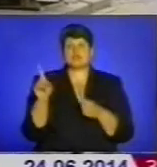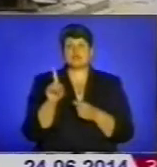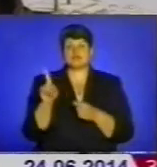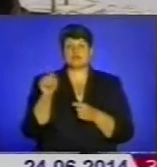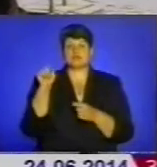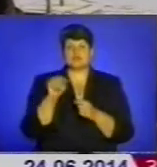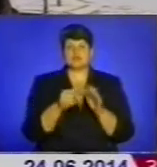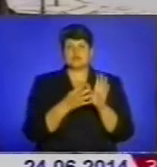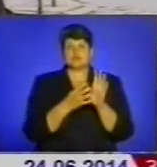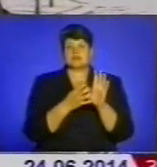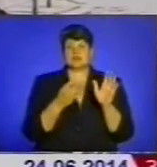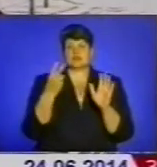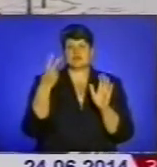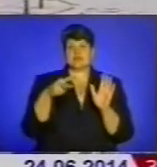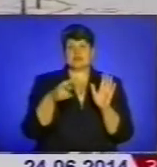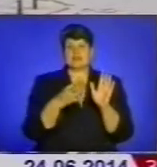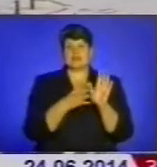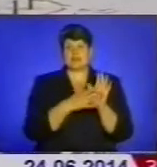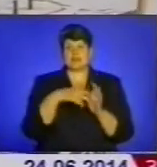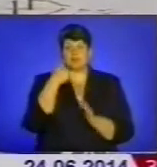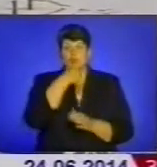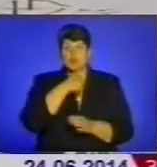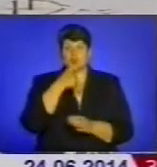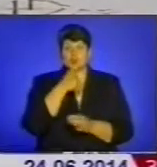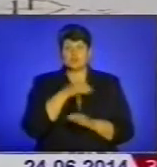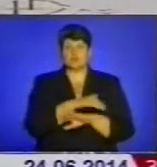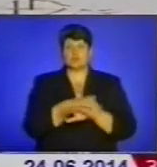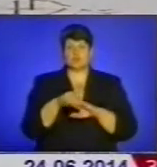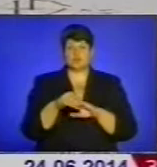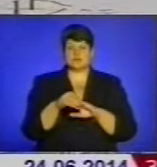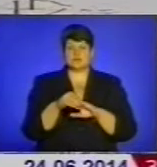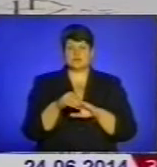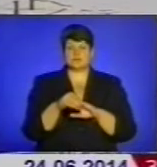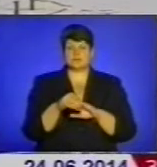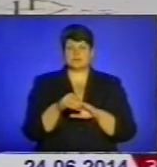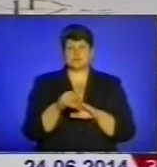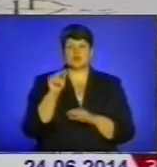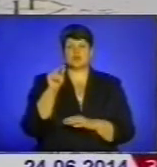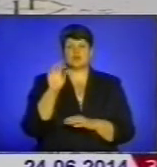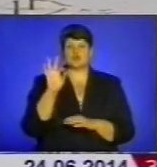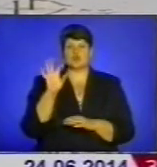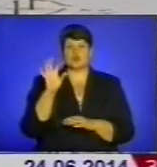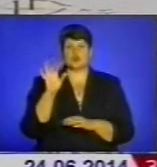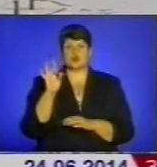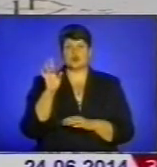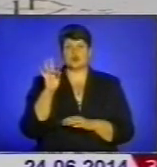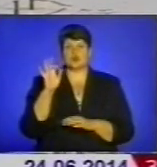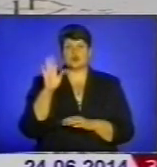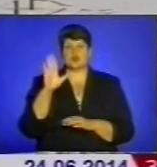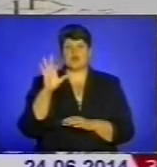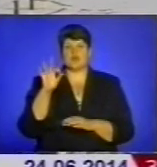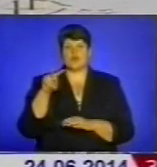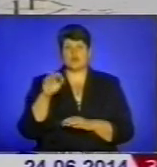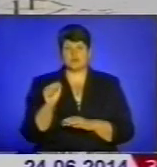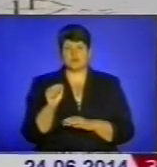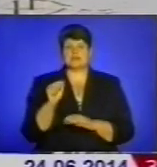1929 році вулиця сучасна В'ячеслава-Чорновола, тоді Залізнична, Горбата,